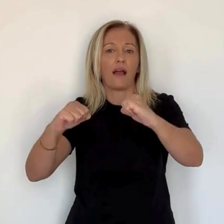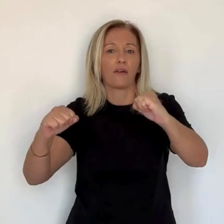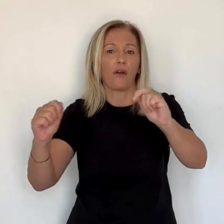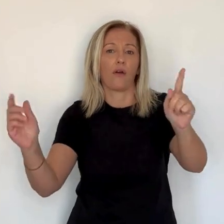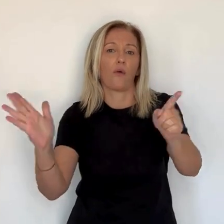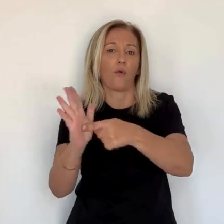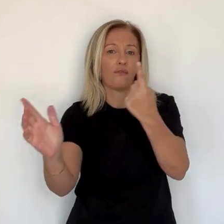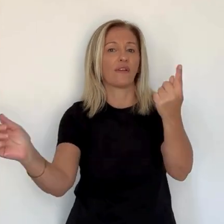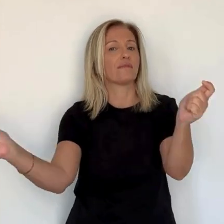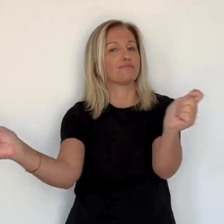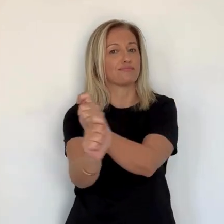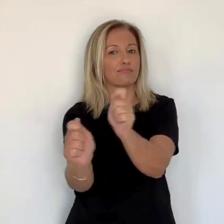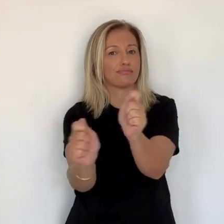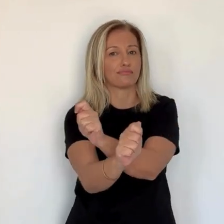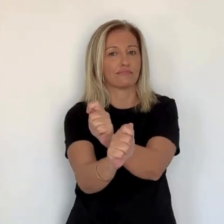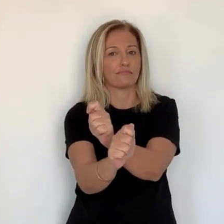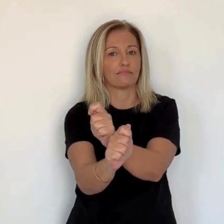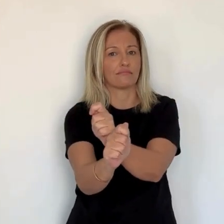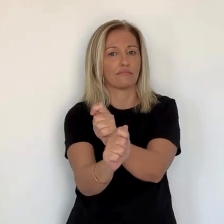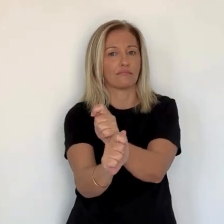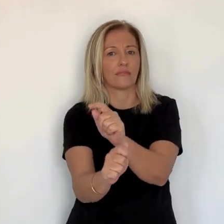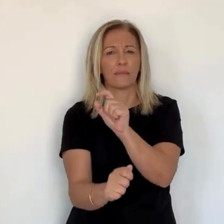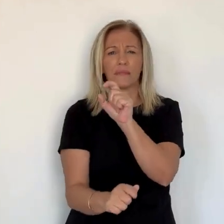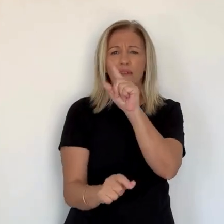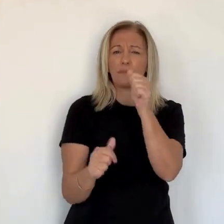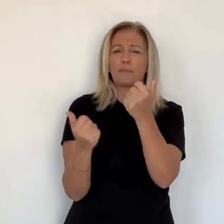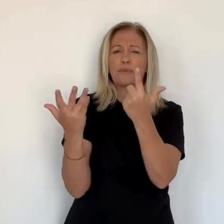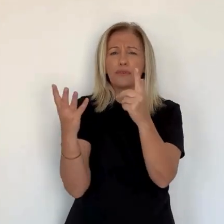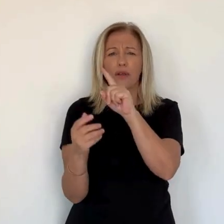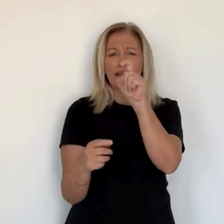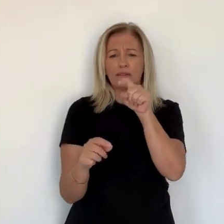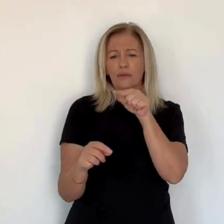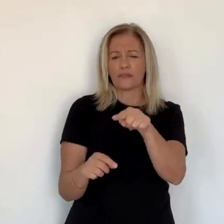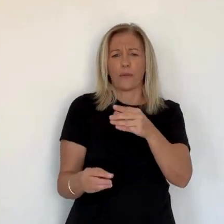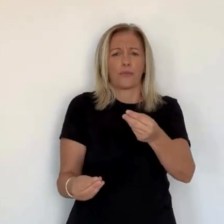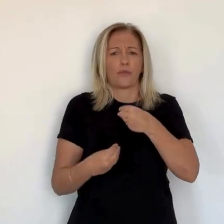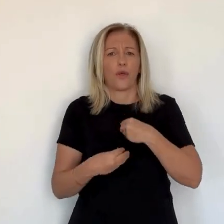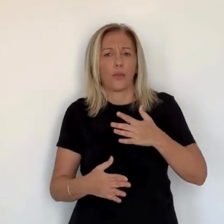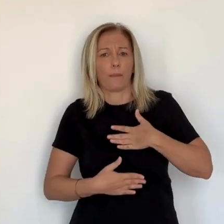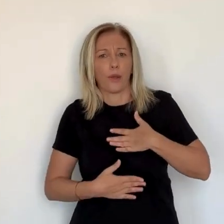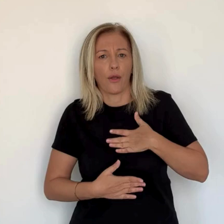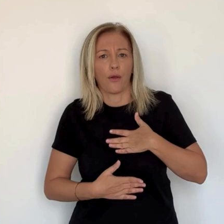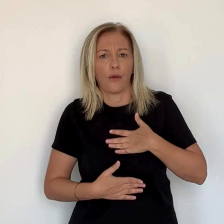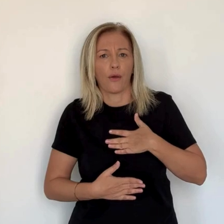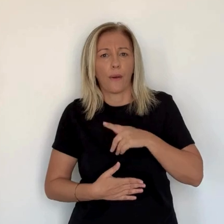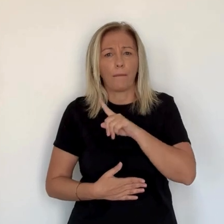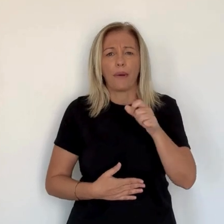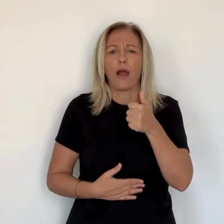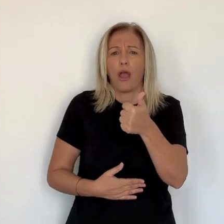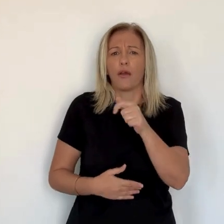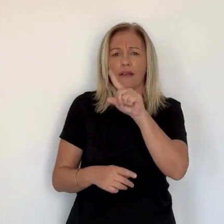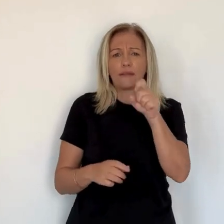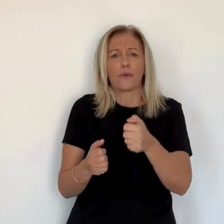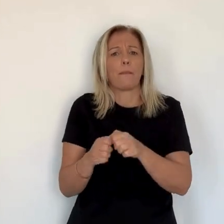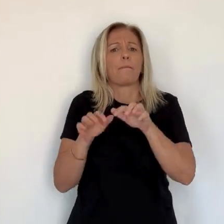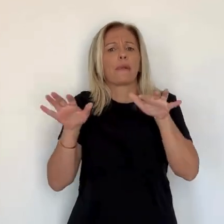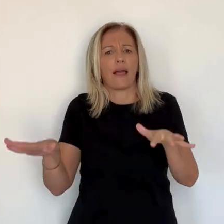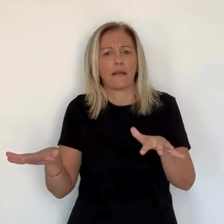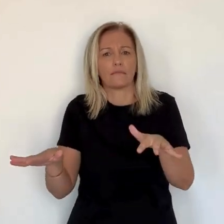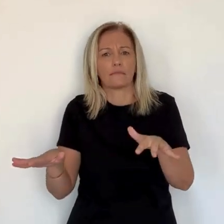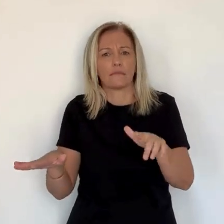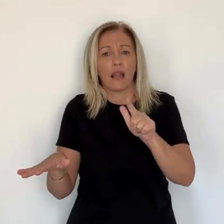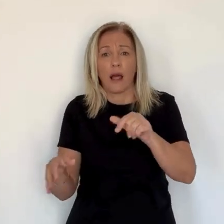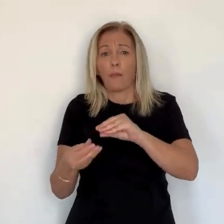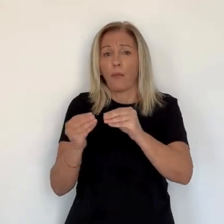franchisé Auchan. Ils seront renégociables dans 18 mois, c'est une des inconnues et des inquiétudes. Ce n'est pas la seule.